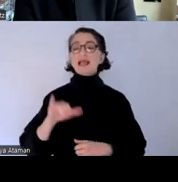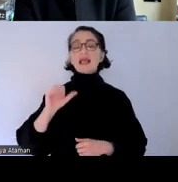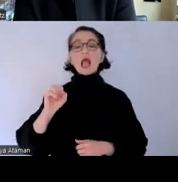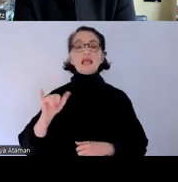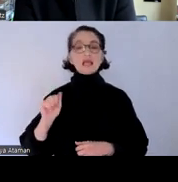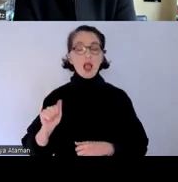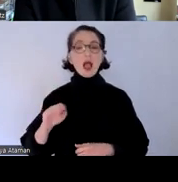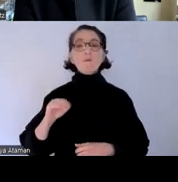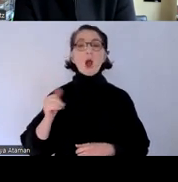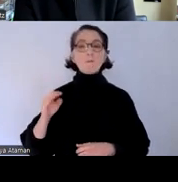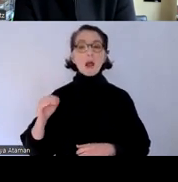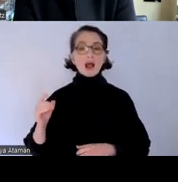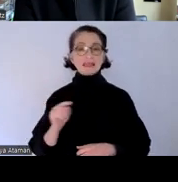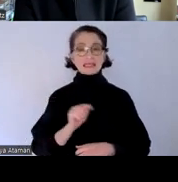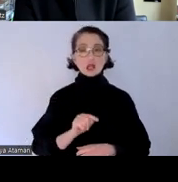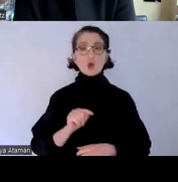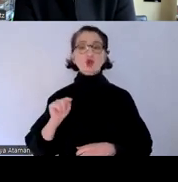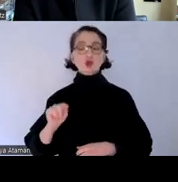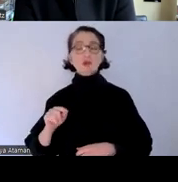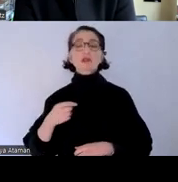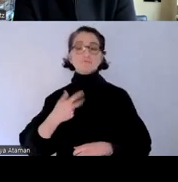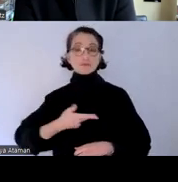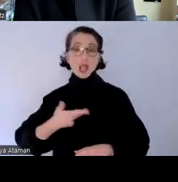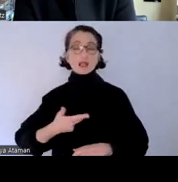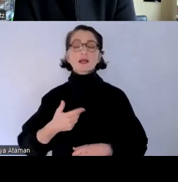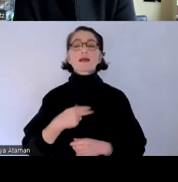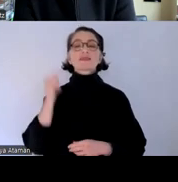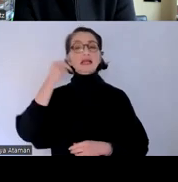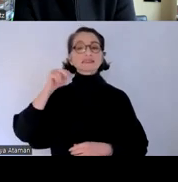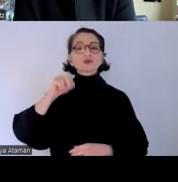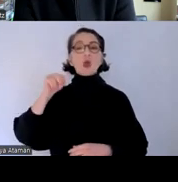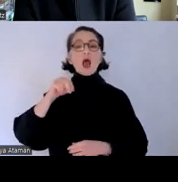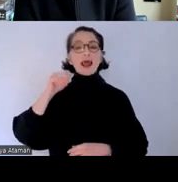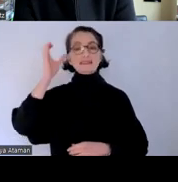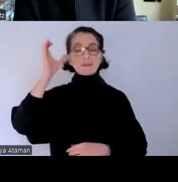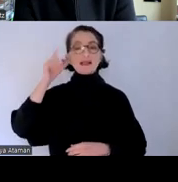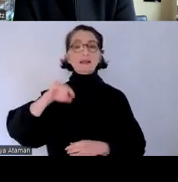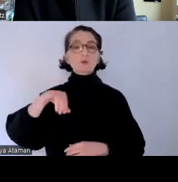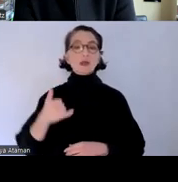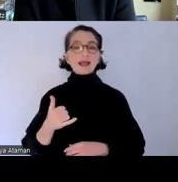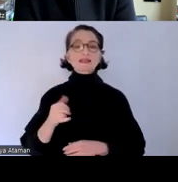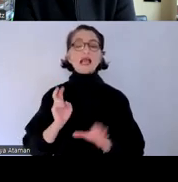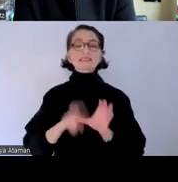sind nationale experten in dem projekt accesses über die eu auf deutscher seite